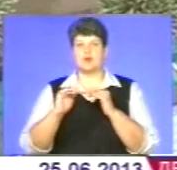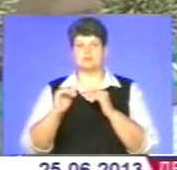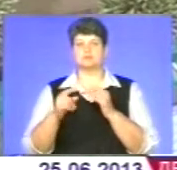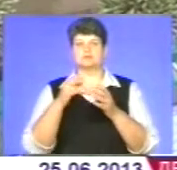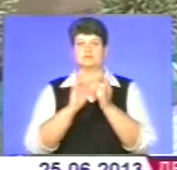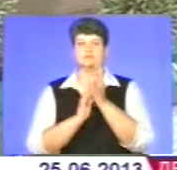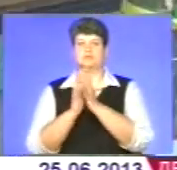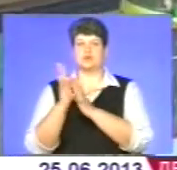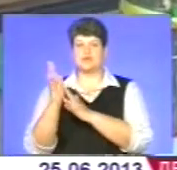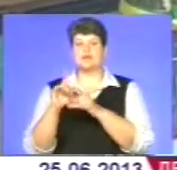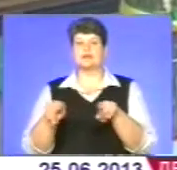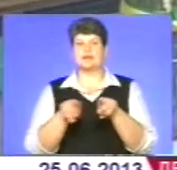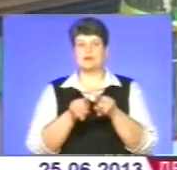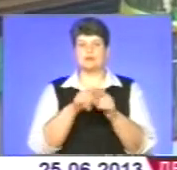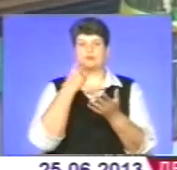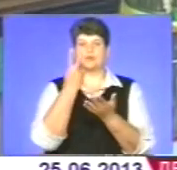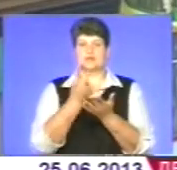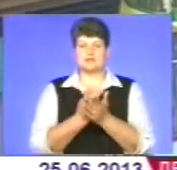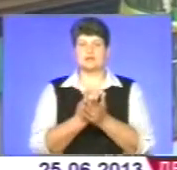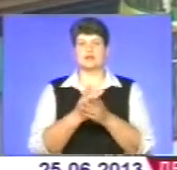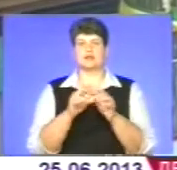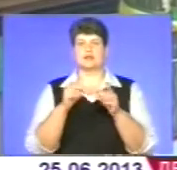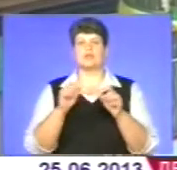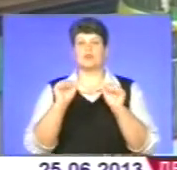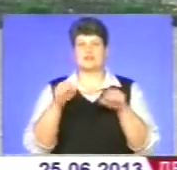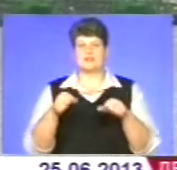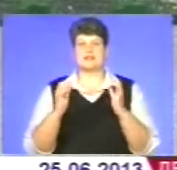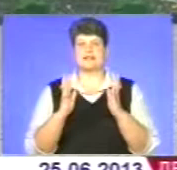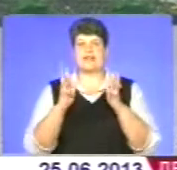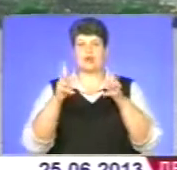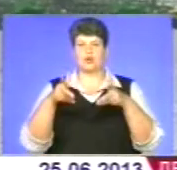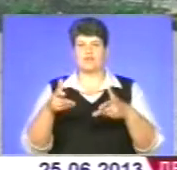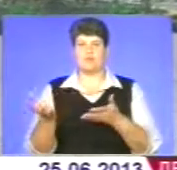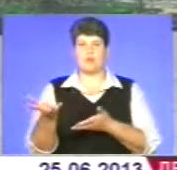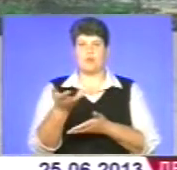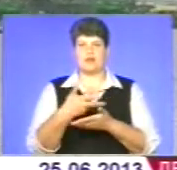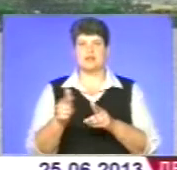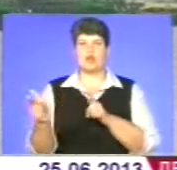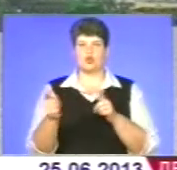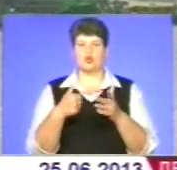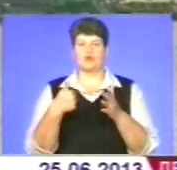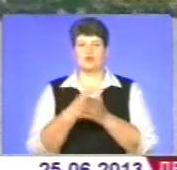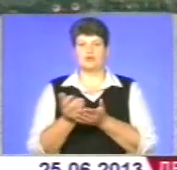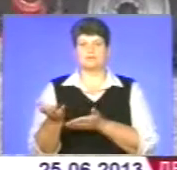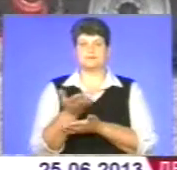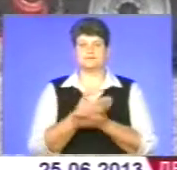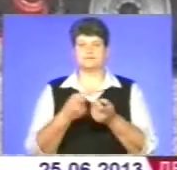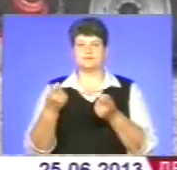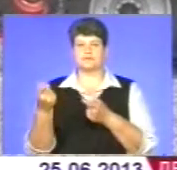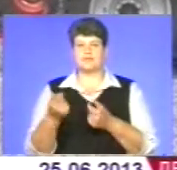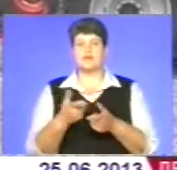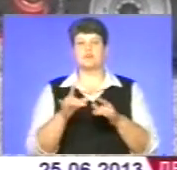на святі аграріям продемонстрували можливості потужних тракторів та комбайнів, які готові до жнив. А про нові ініціативи та